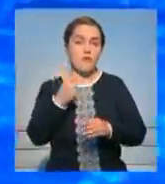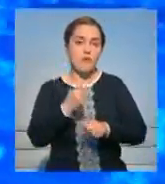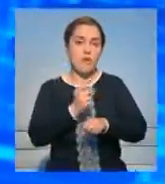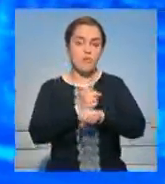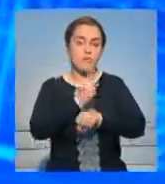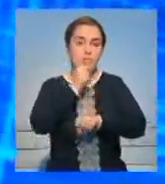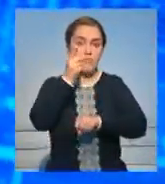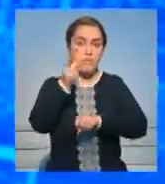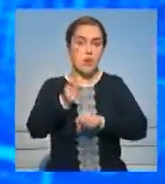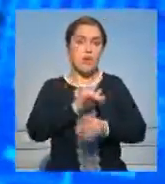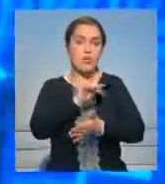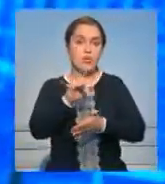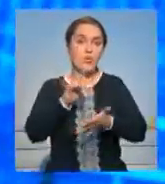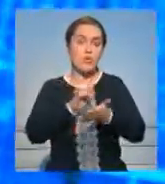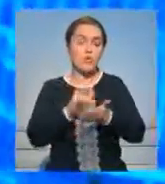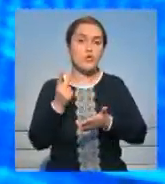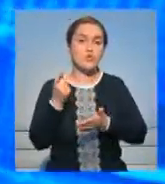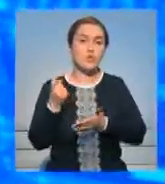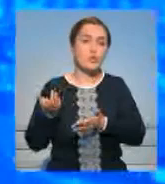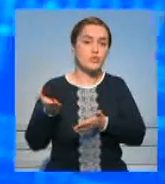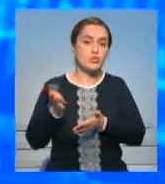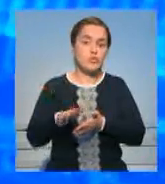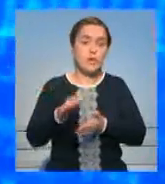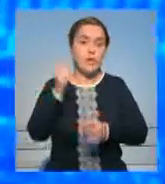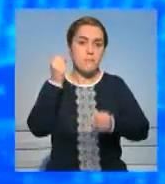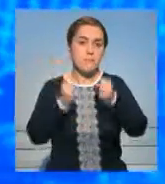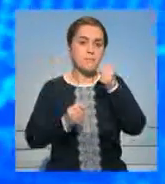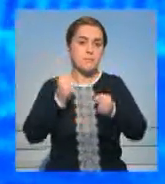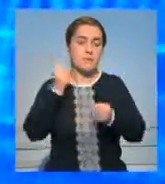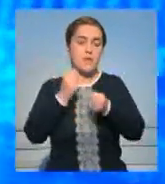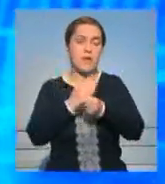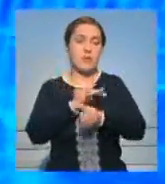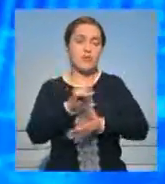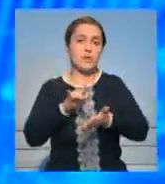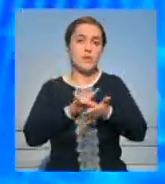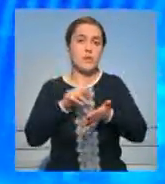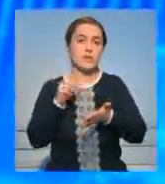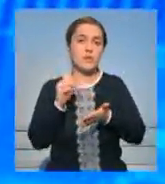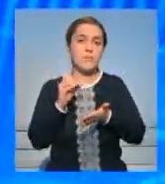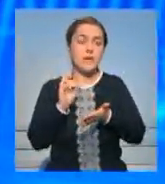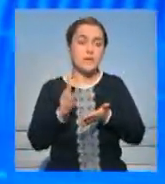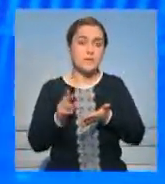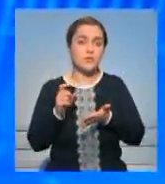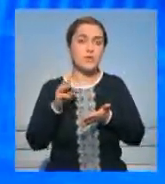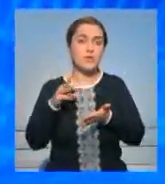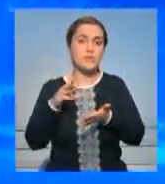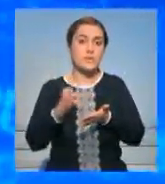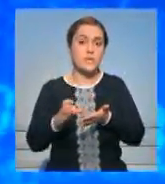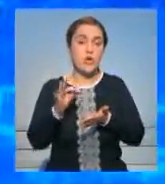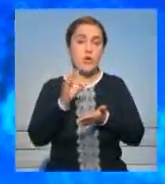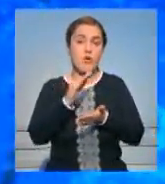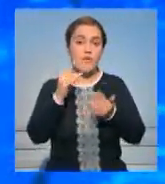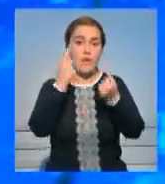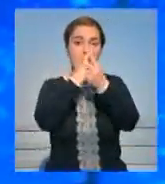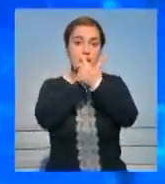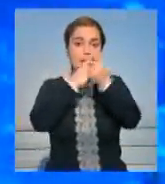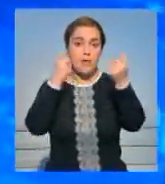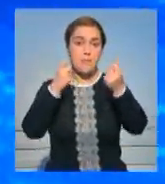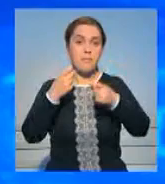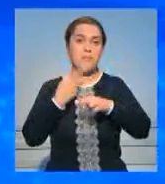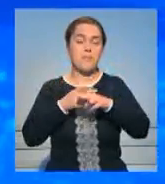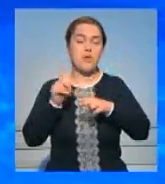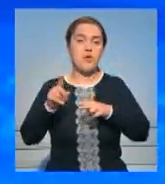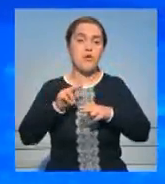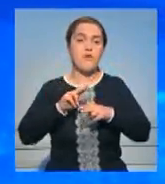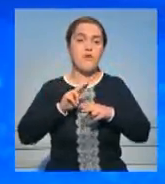по сирийским городам более ста ракет. Кроме Дамаска, под удар также попал Хомс. По официальной информации, Белый дом пошел на такой шаг